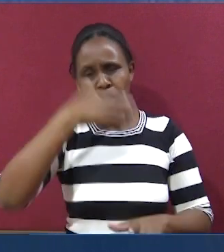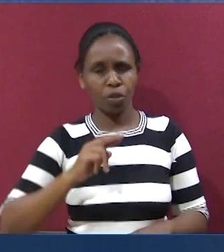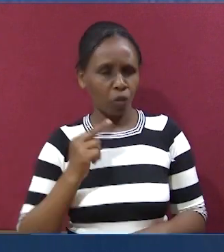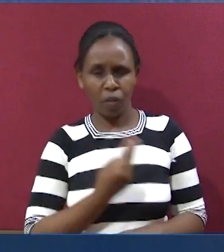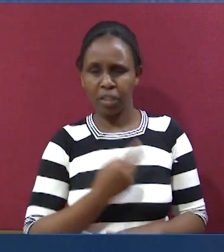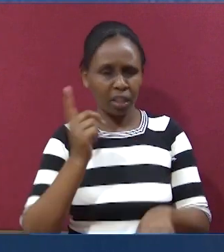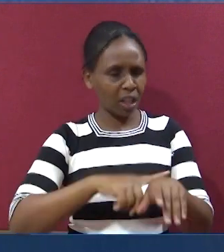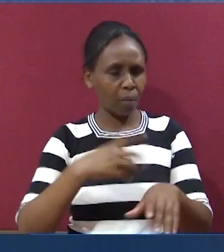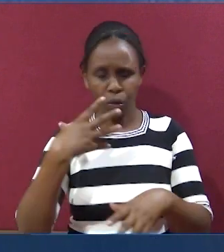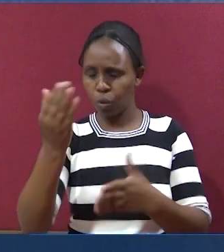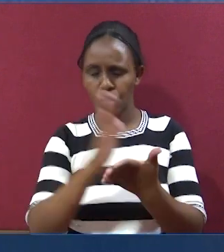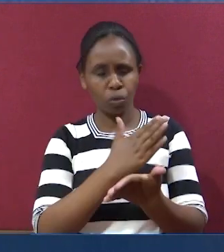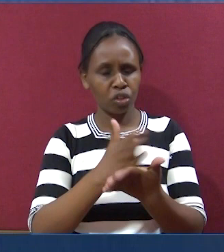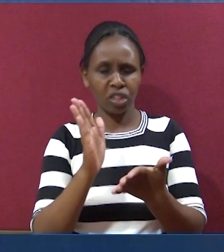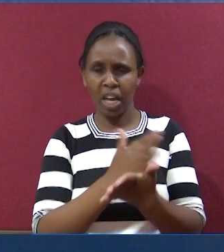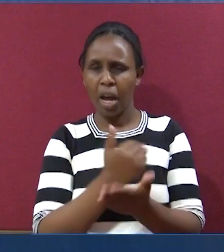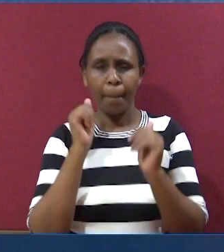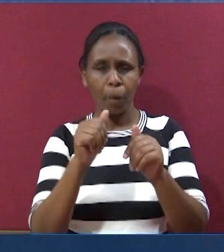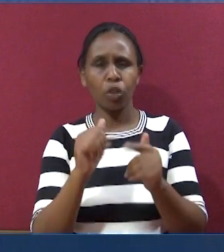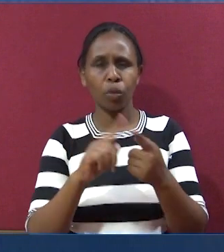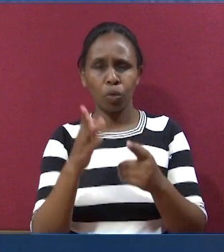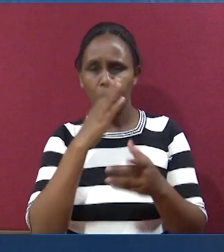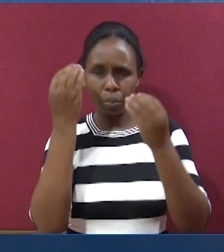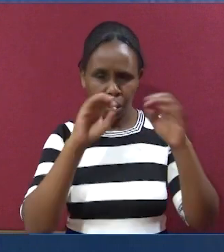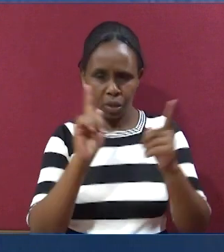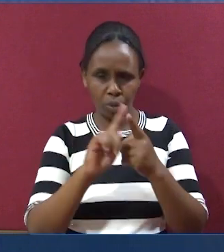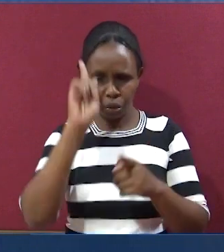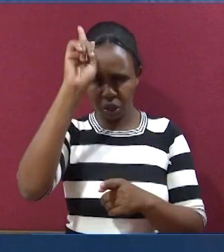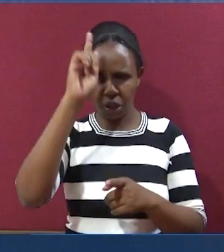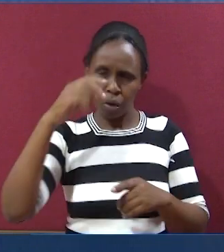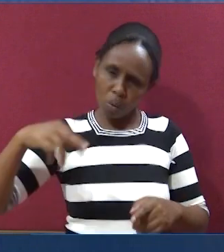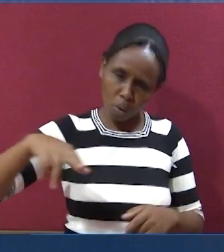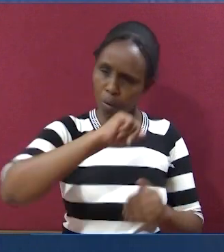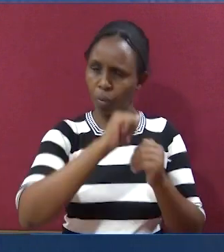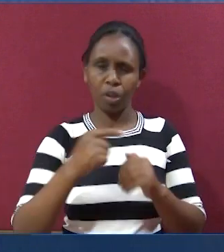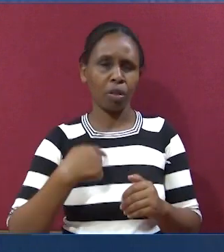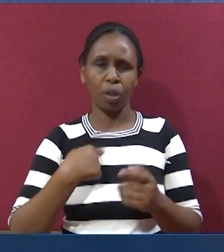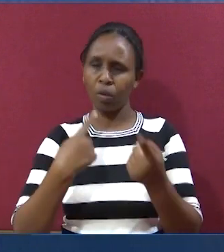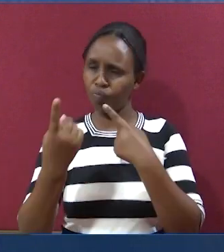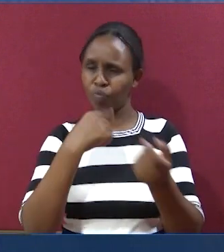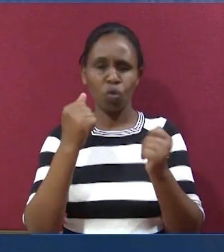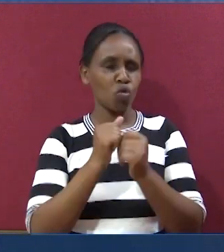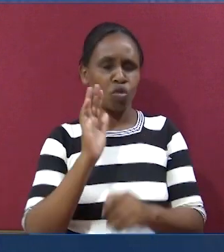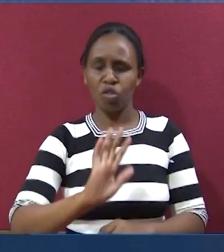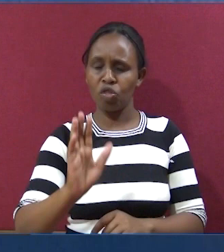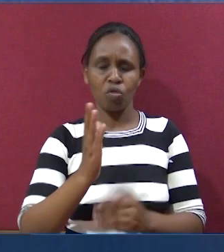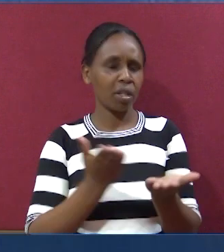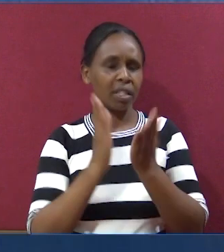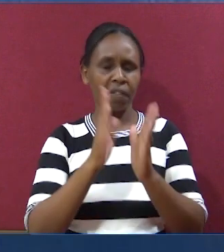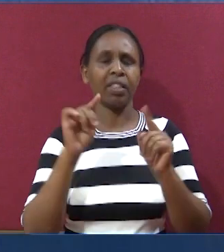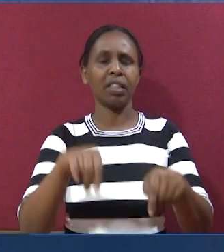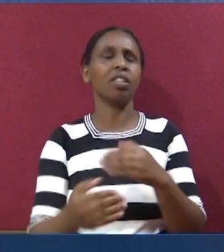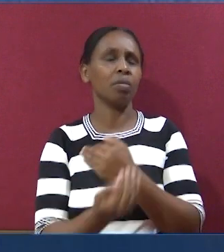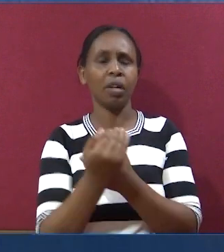Neno lako, ilombele yetu, wana tuenda po kulishiriki pamoja. Nikaweze kubarikiwa nawe, nena nami nikaweze kunena na mtumishi